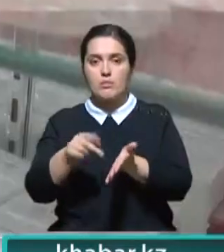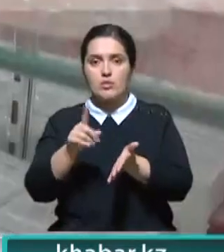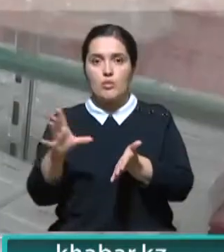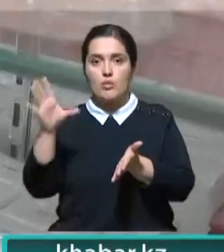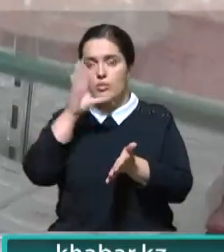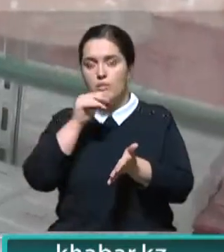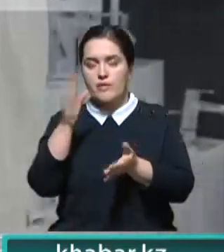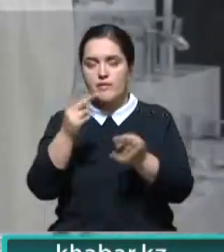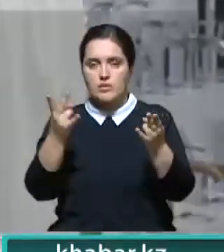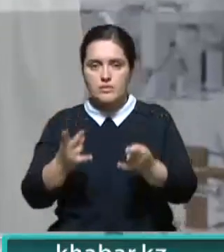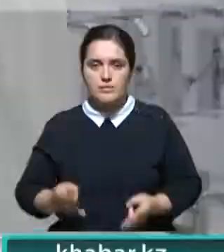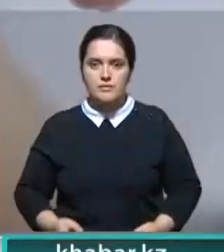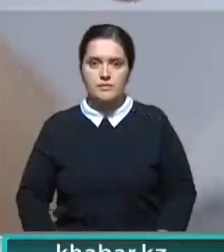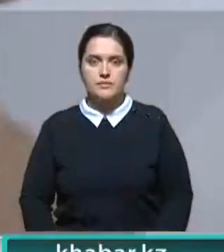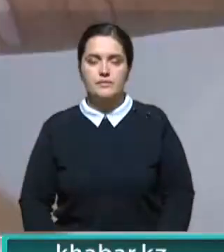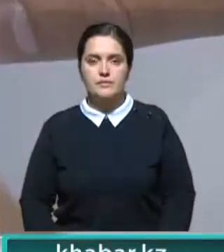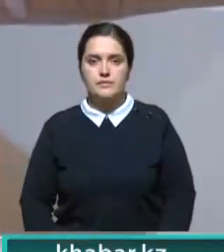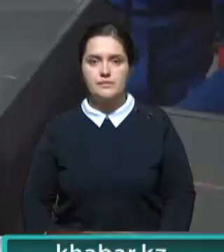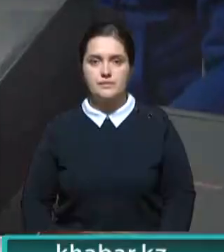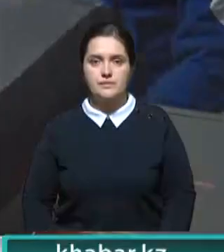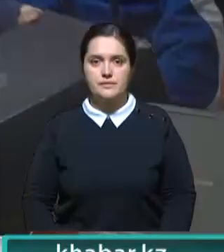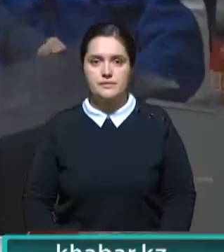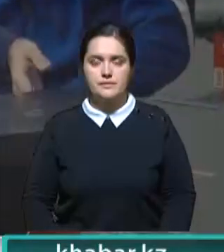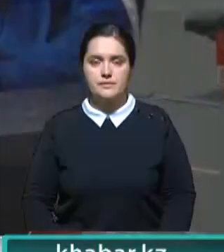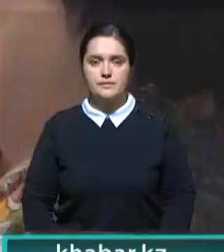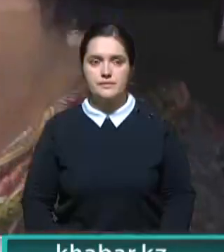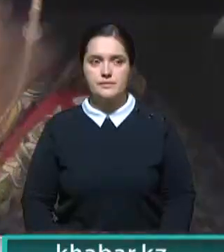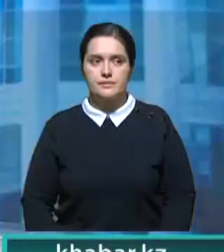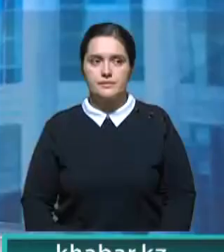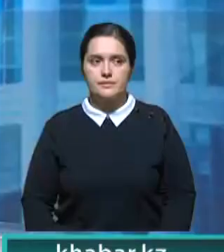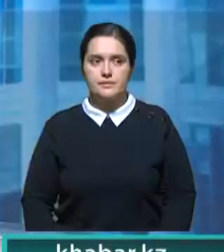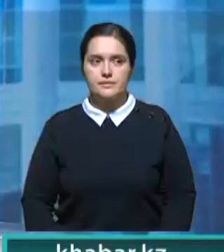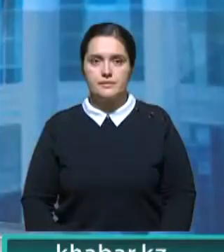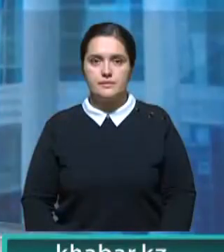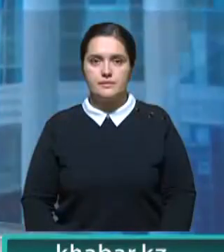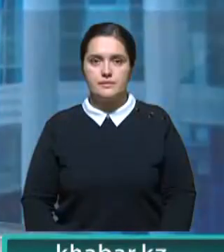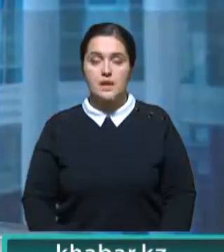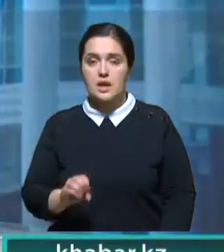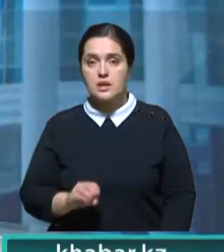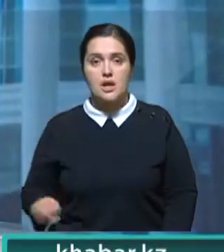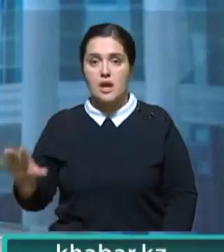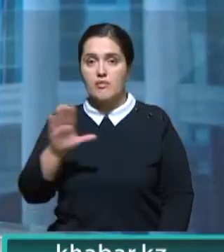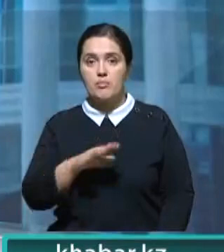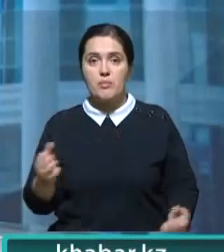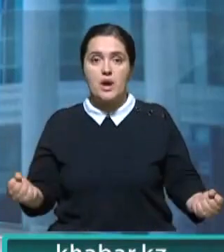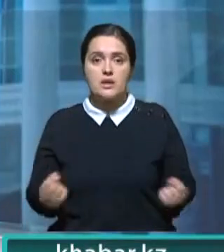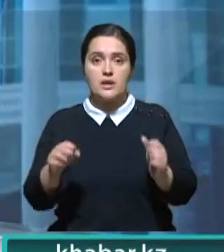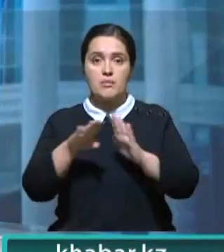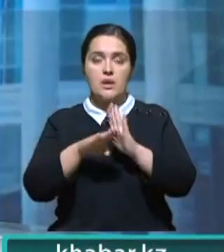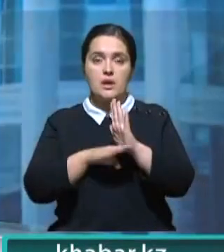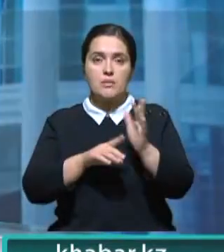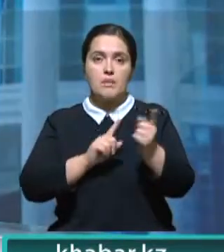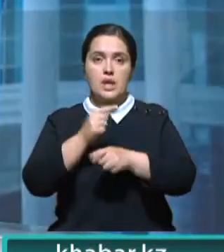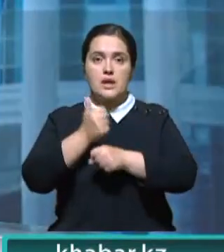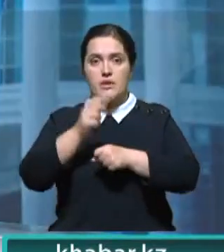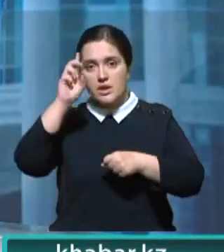купить все необходимое. Индира Розалинова, Хабар. Итоги дня. Евросоюз всецело поддерживает программу